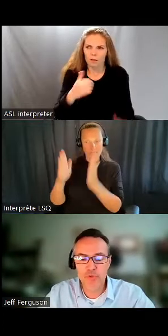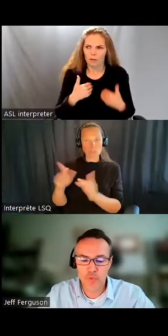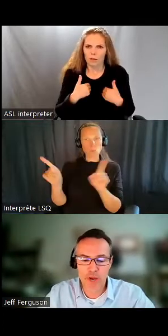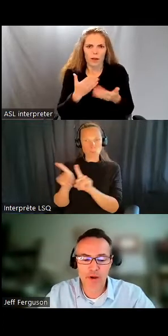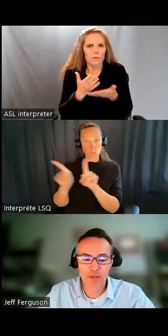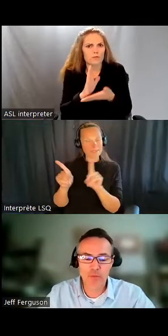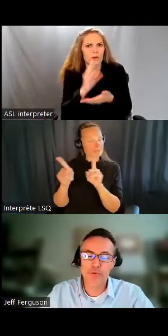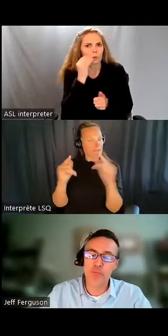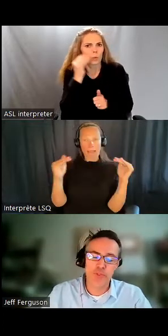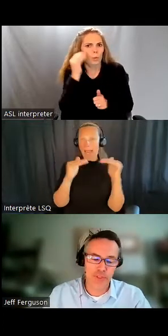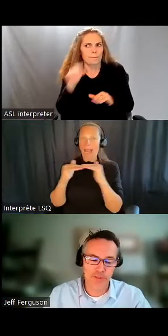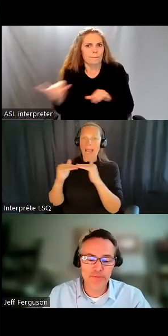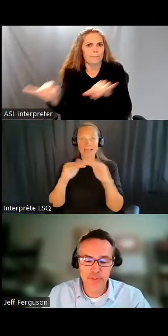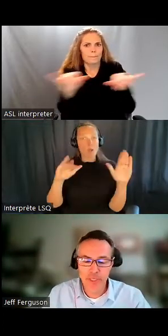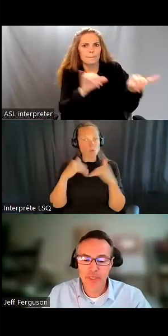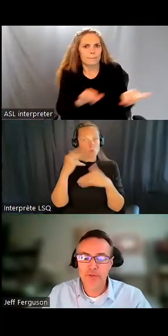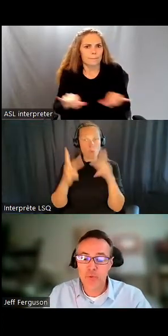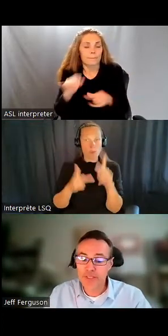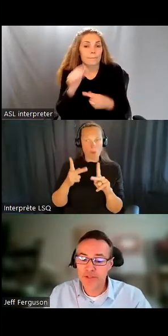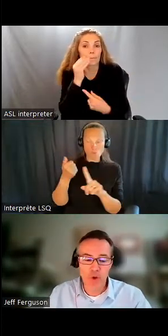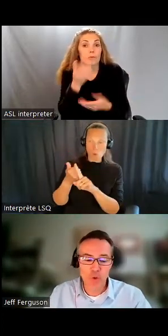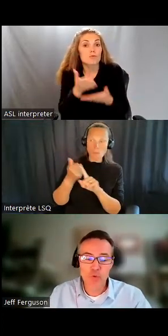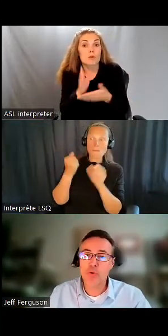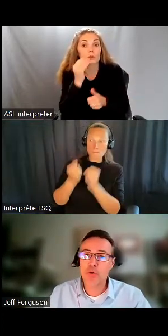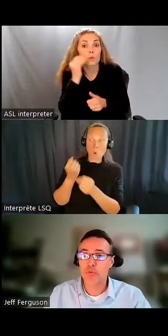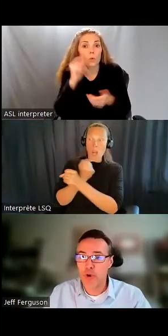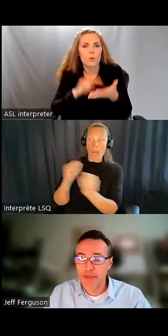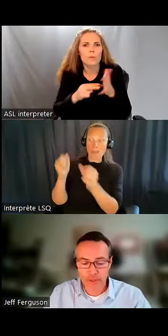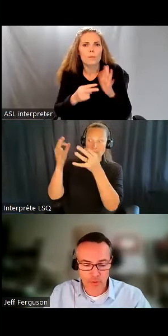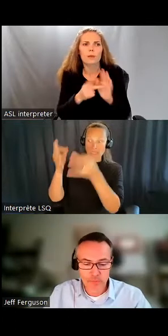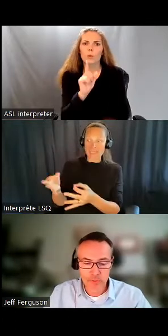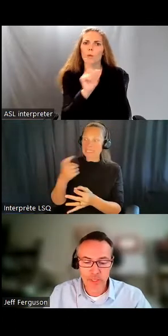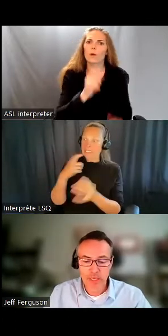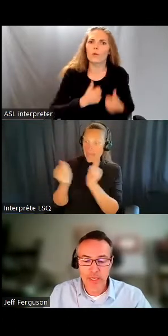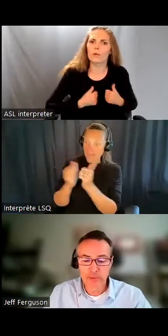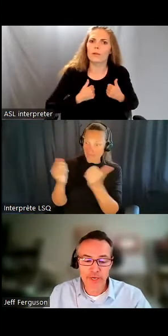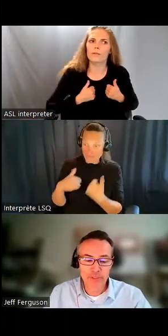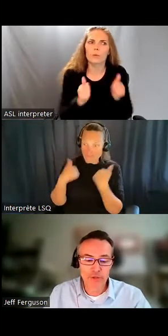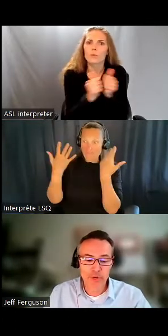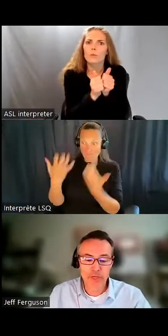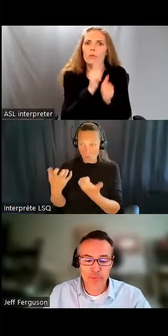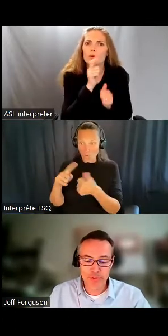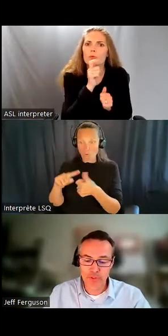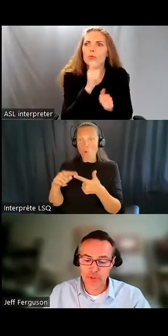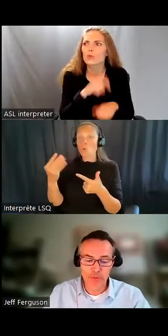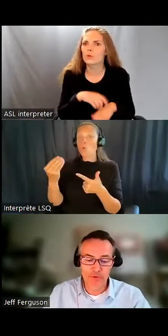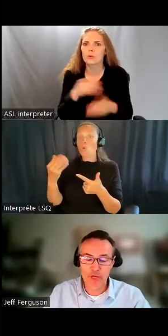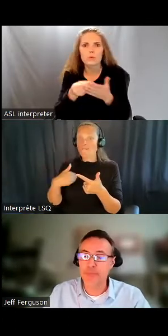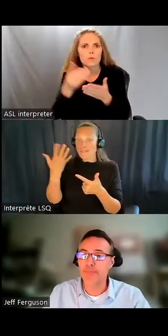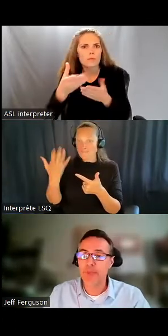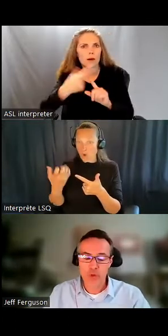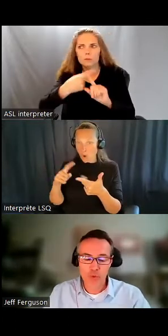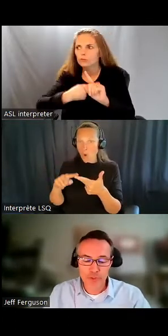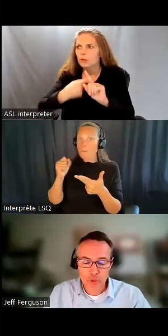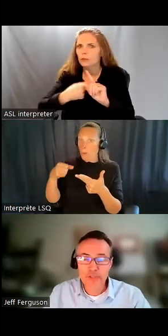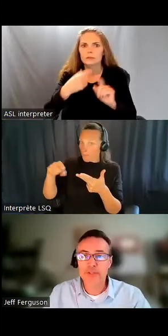le droit de choisir où et avec qui vivre, le droit d'être propriétaire ou de louer une